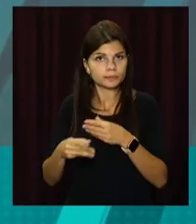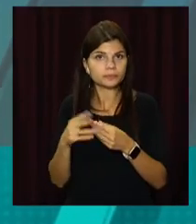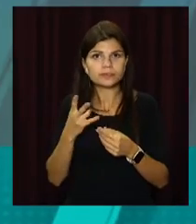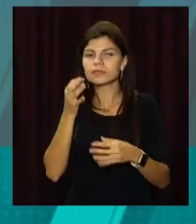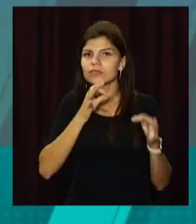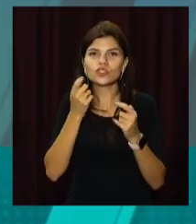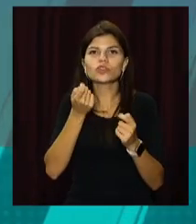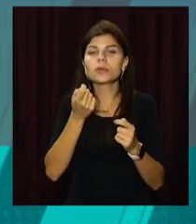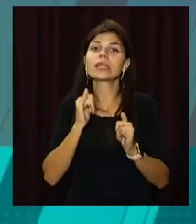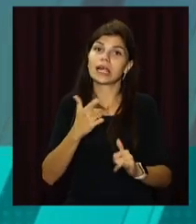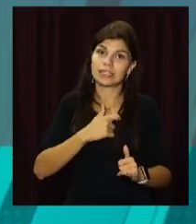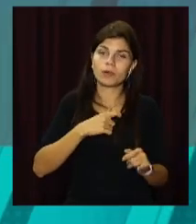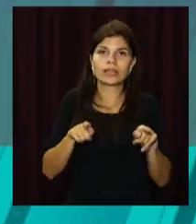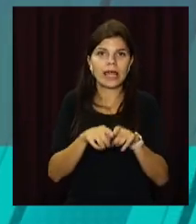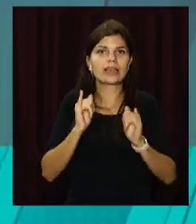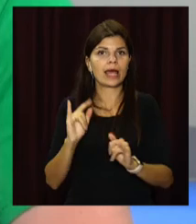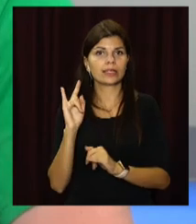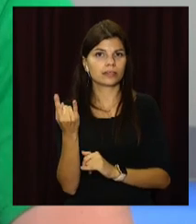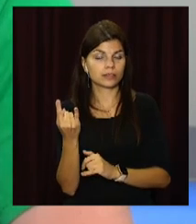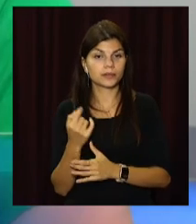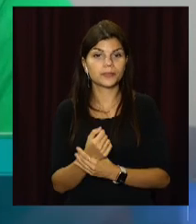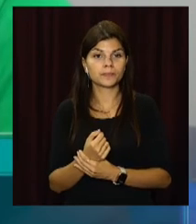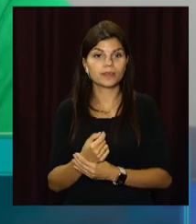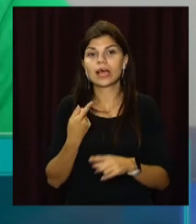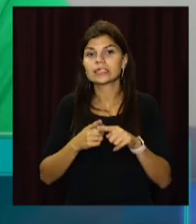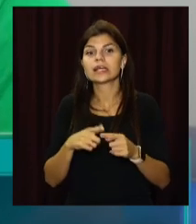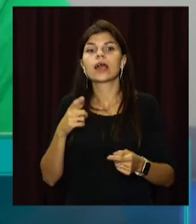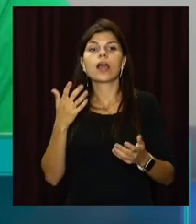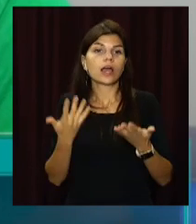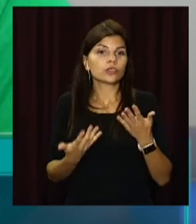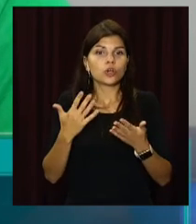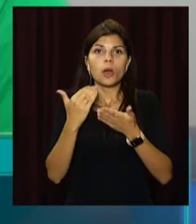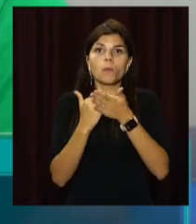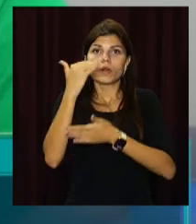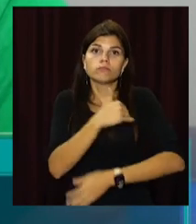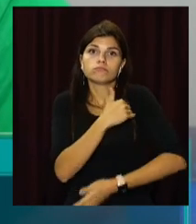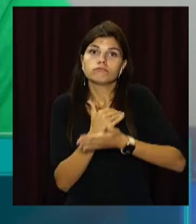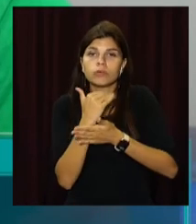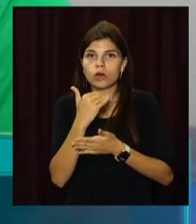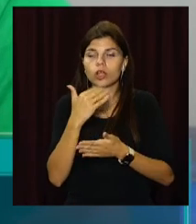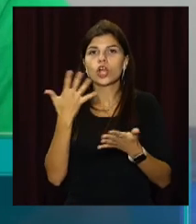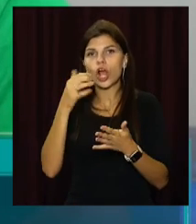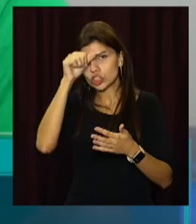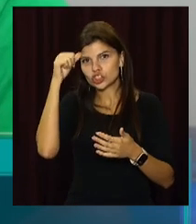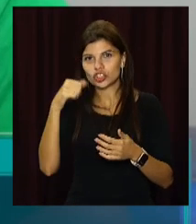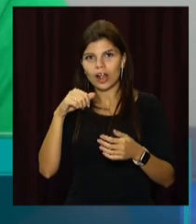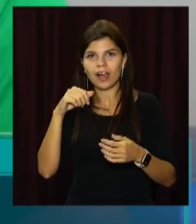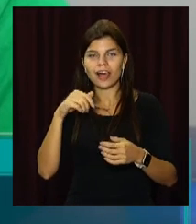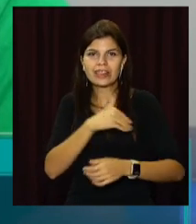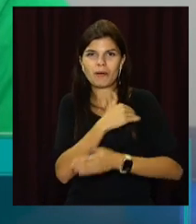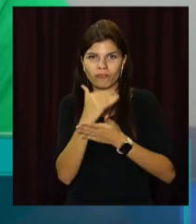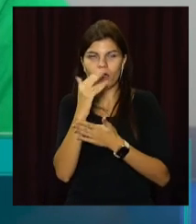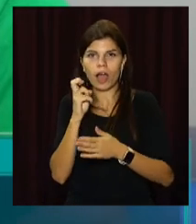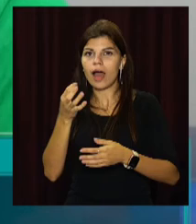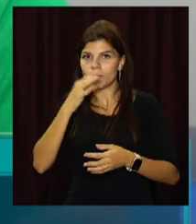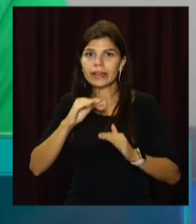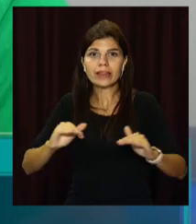набір ліків як для себе, так і для дитини. Це підвищення температури, якісь жарознижувальні препарати, які підходять